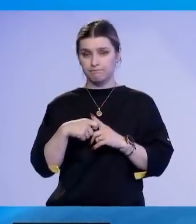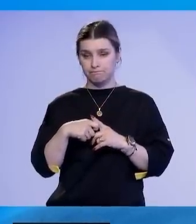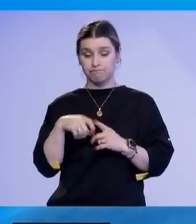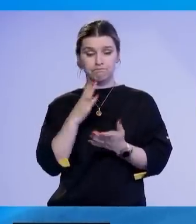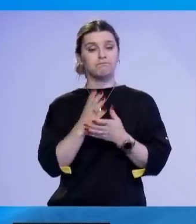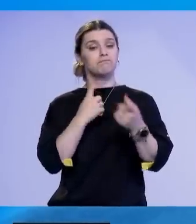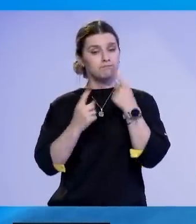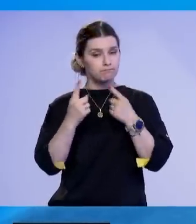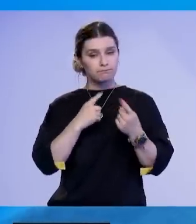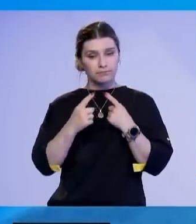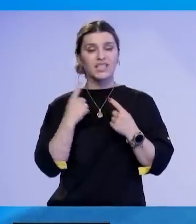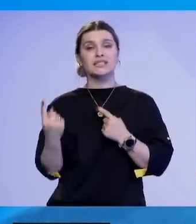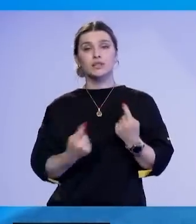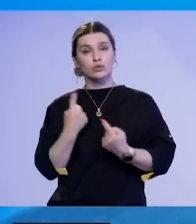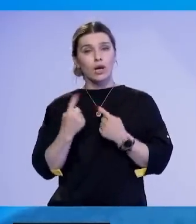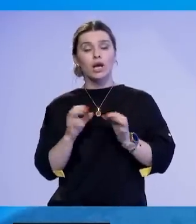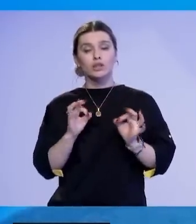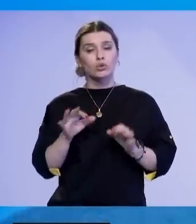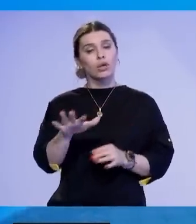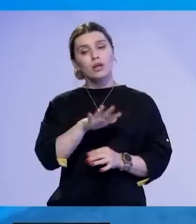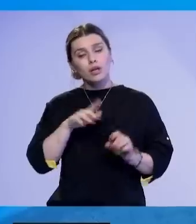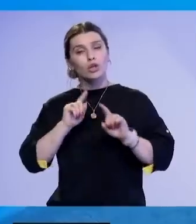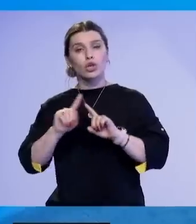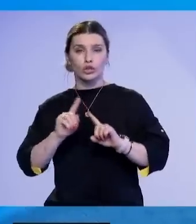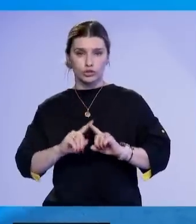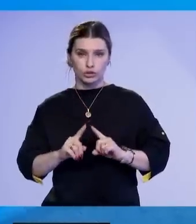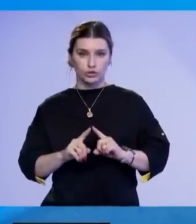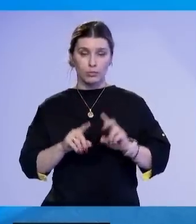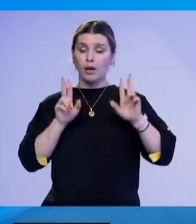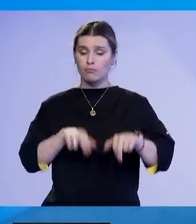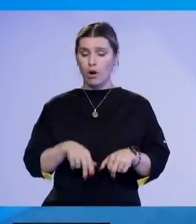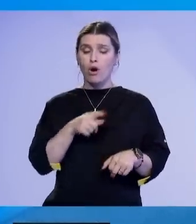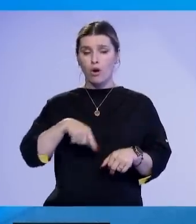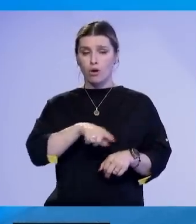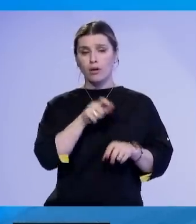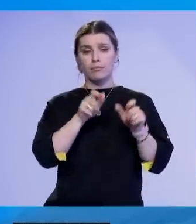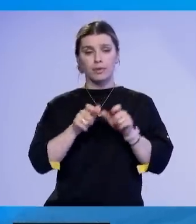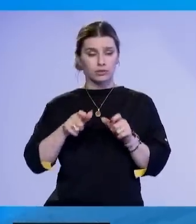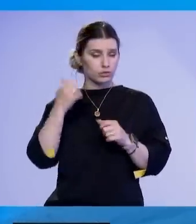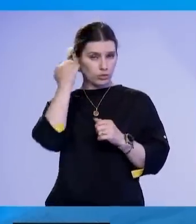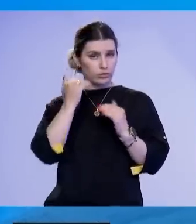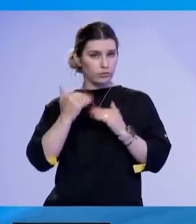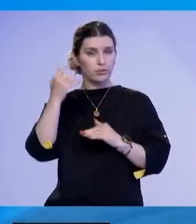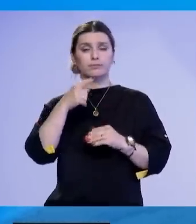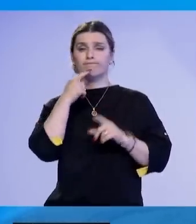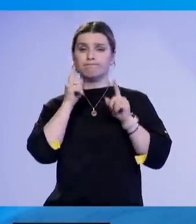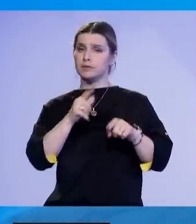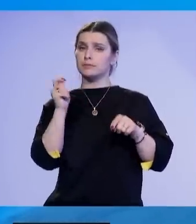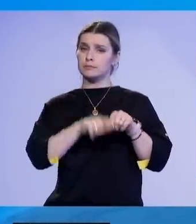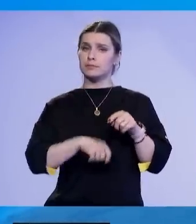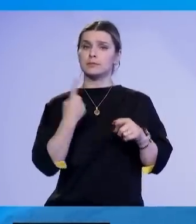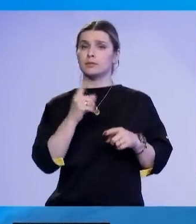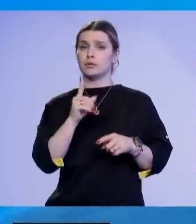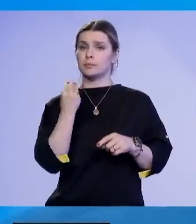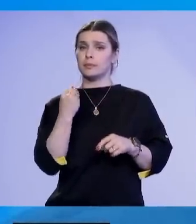diskutuar dhe situatës së siguris në këto komuna. Krerët e shtetit dënuan veprime të qytetarëve serbë dërisa kërkuan